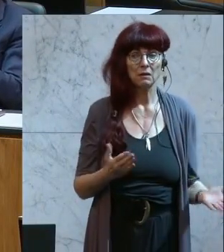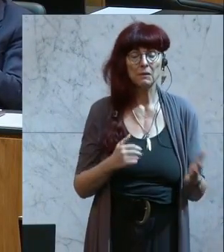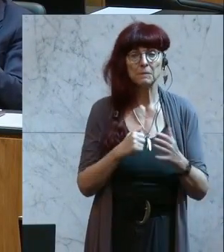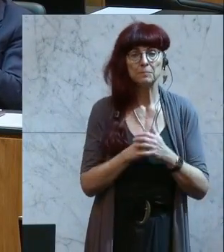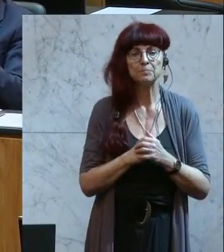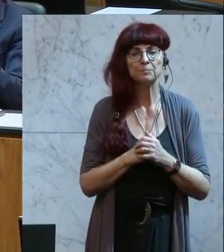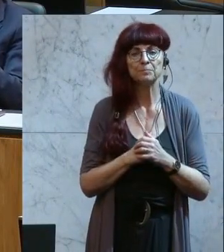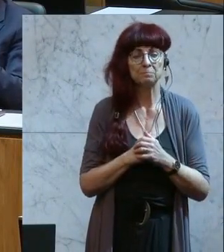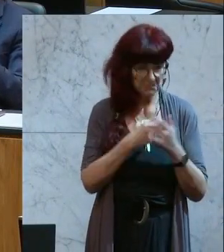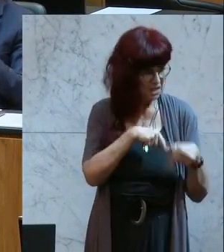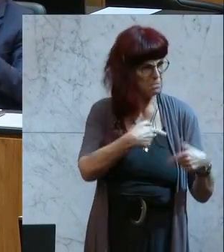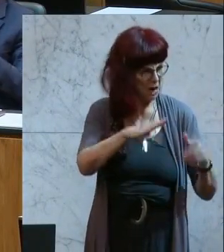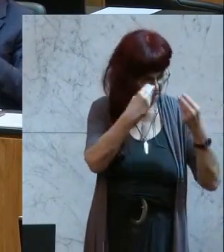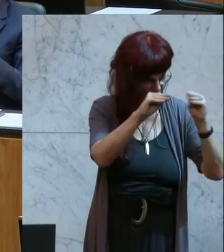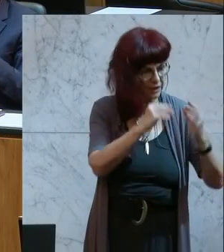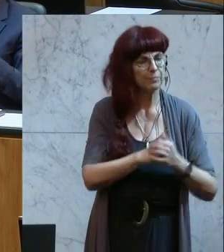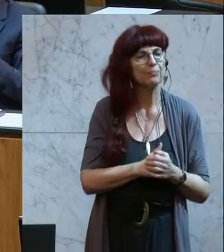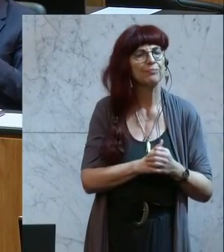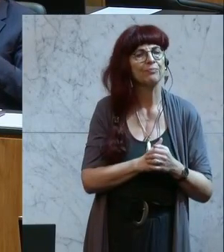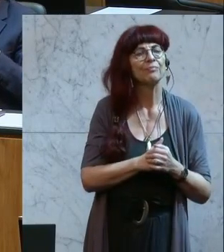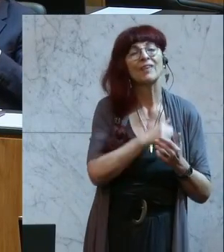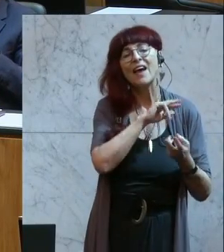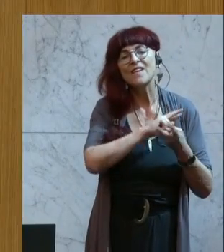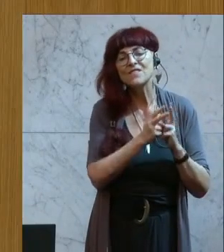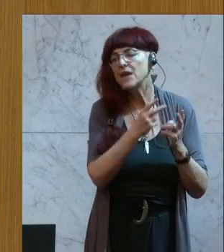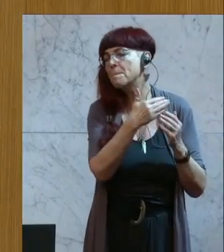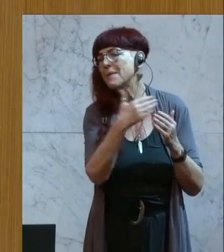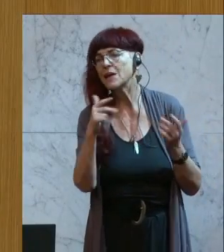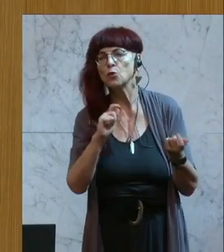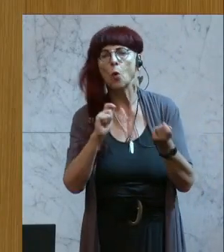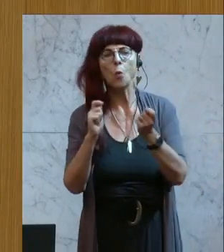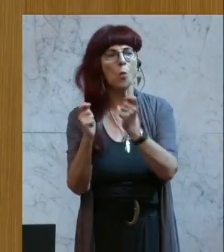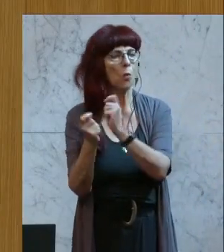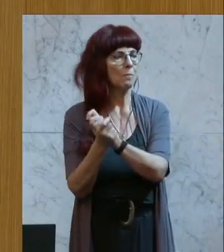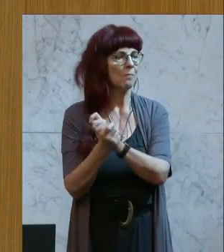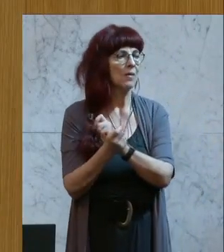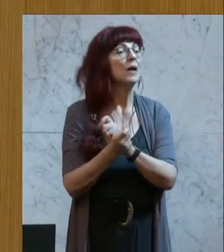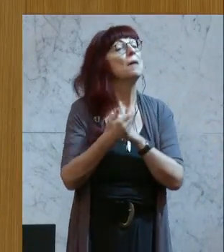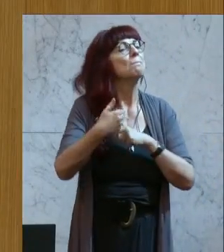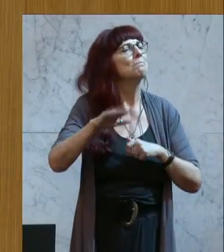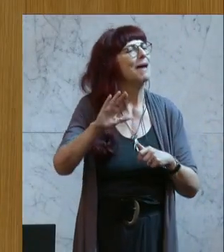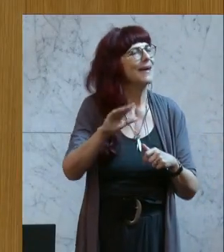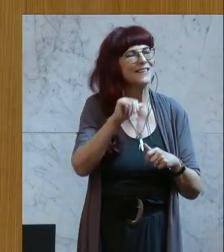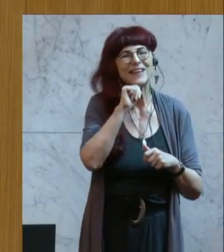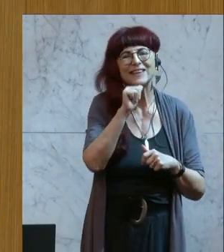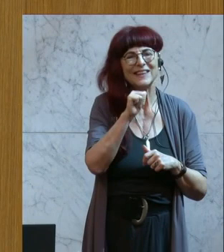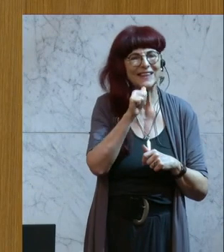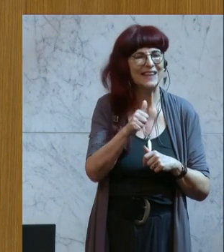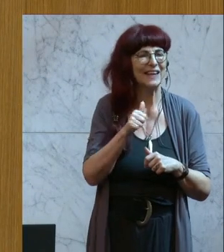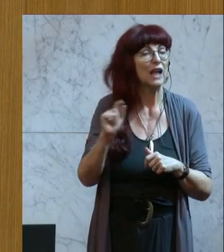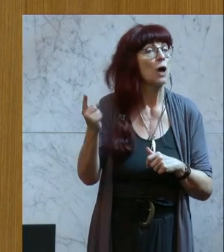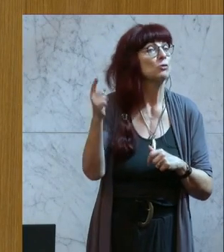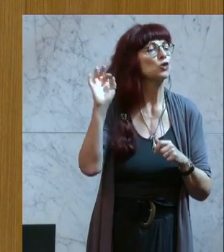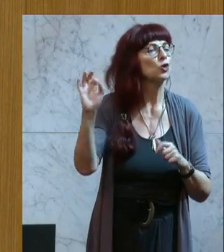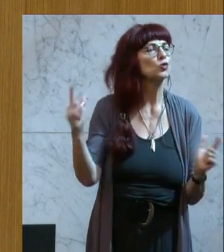Denn wie man Millionär wird, meistens kein, ist in aller Regel, kommt es nicht von einer besonders